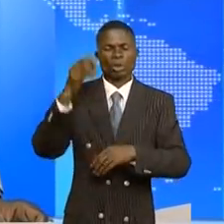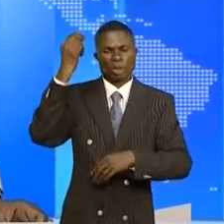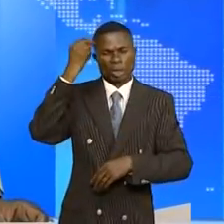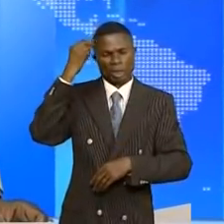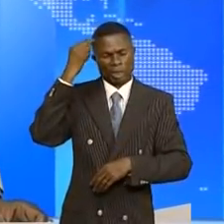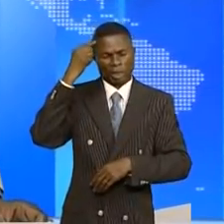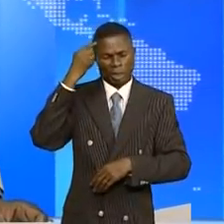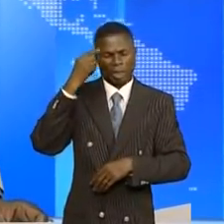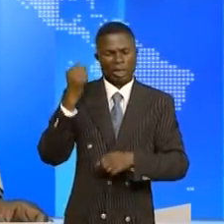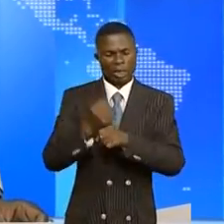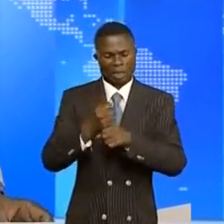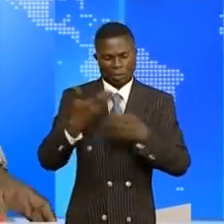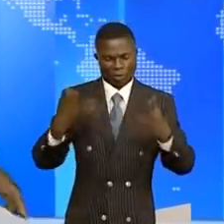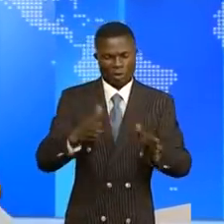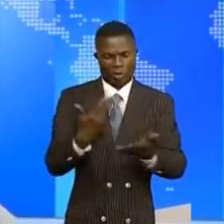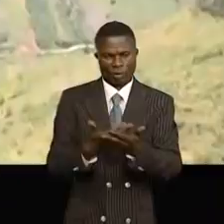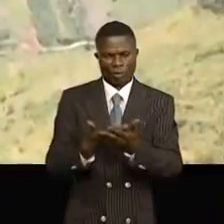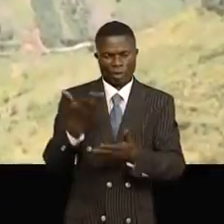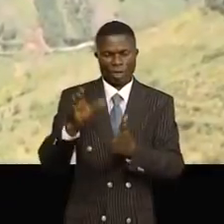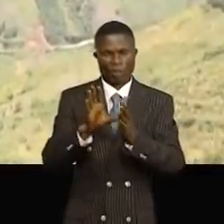achever complètement les dix travaux. Reportage.